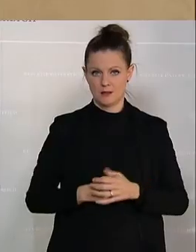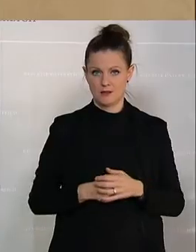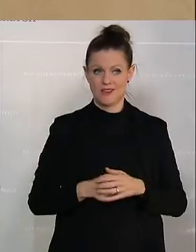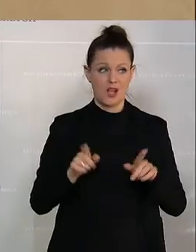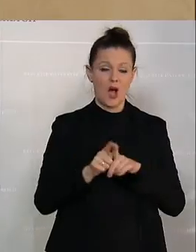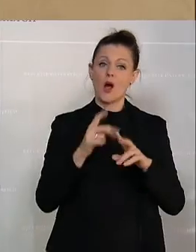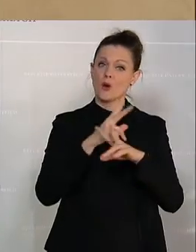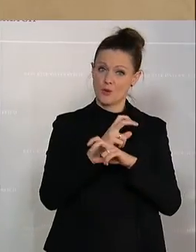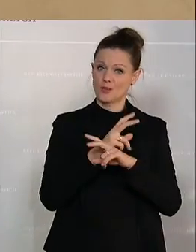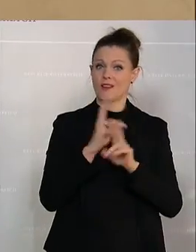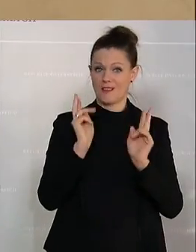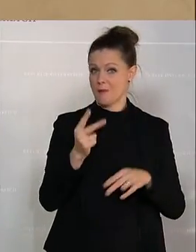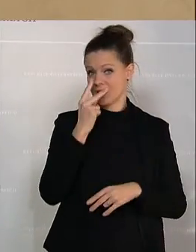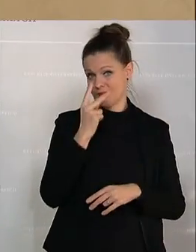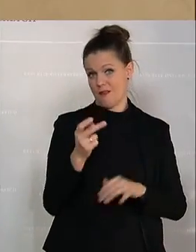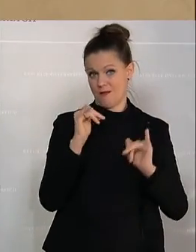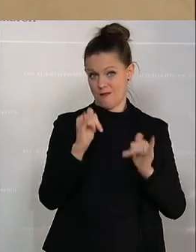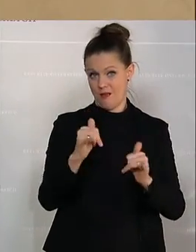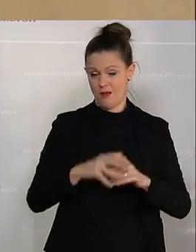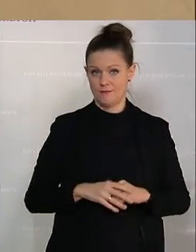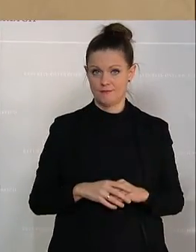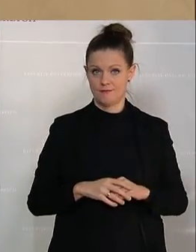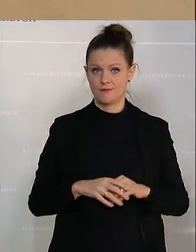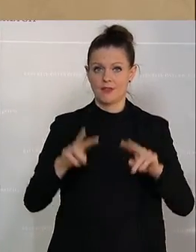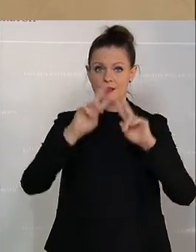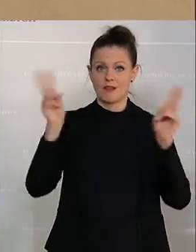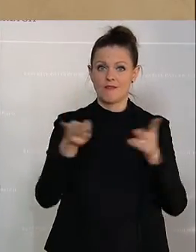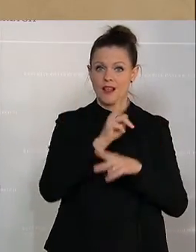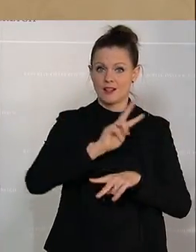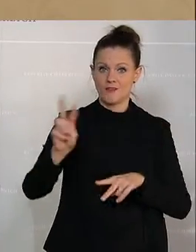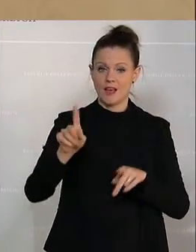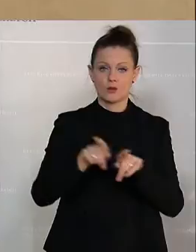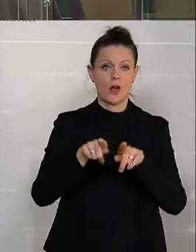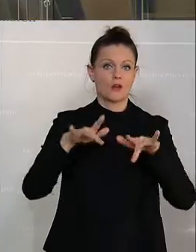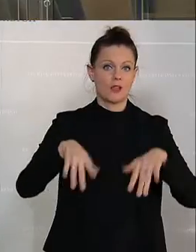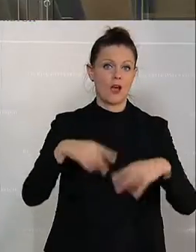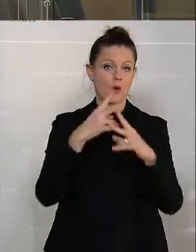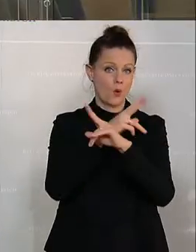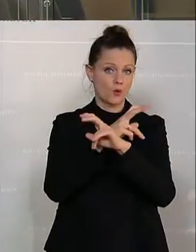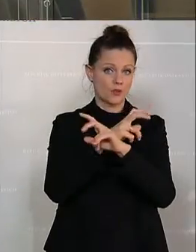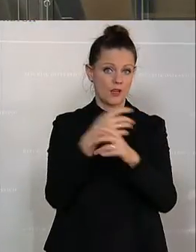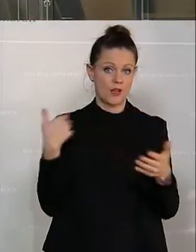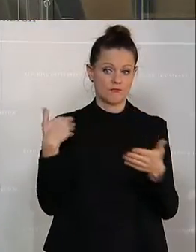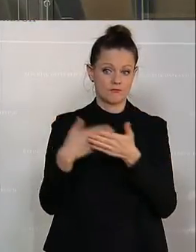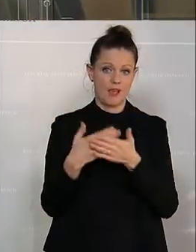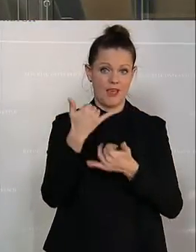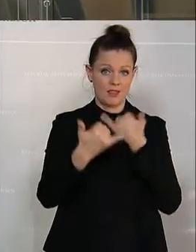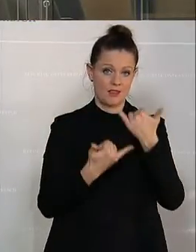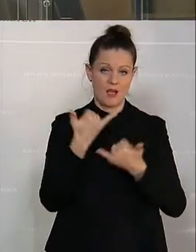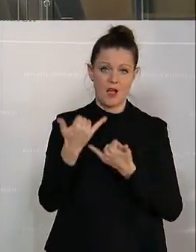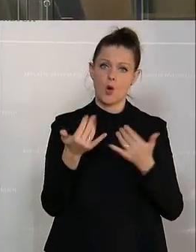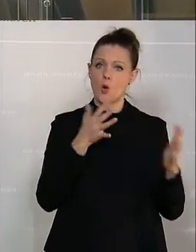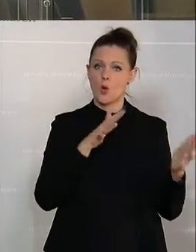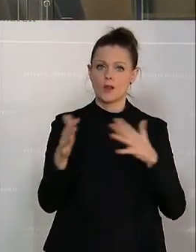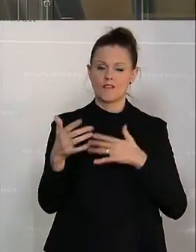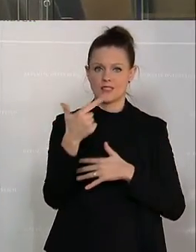Österreich auch sehr, sehr deutlich. Während weltweit und auch in Österreich im letzten Jahr etwa